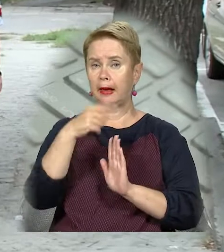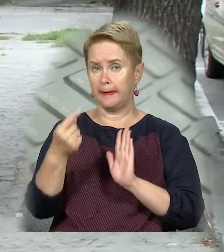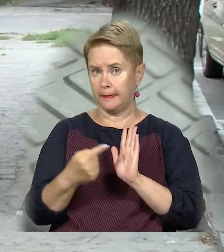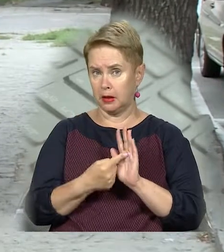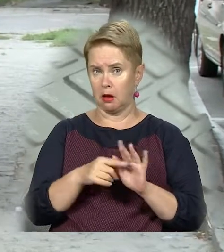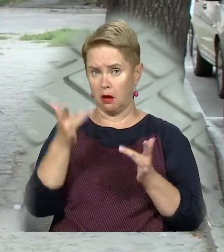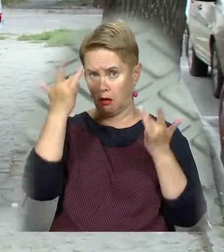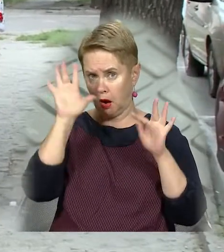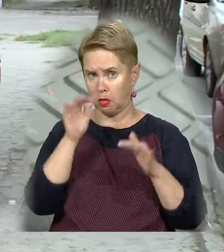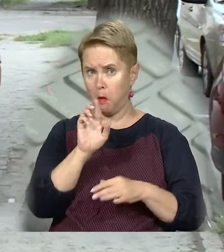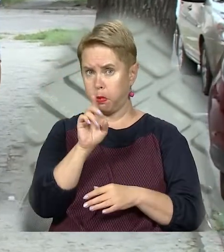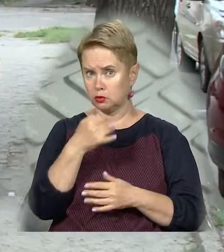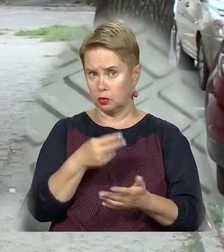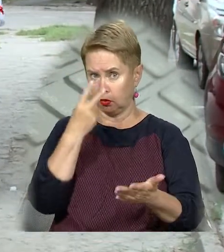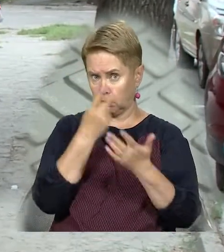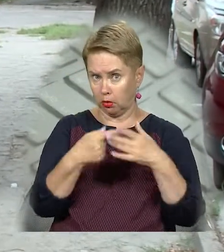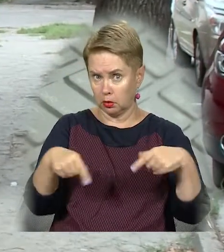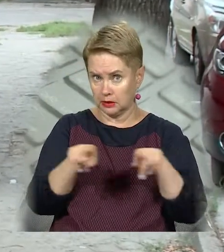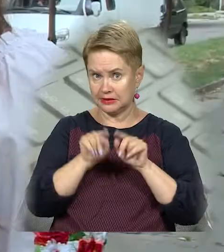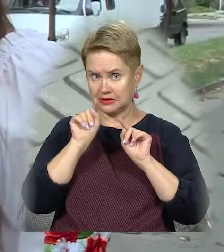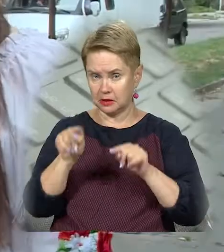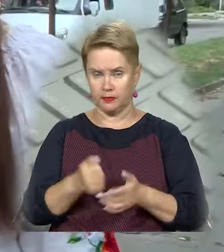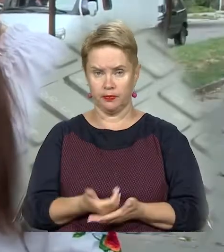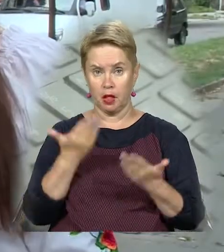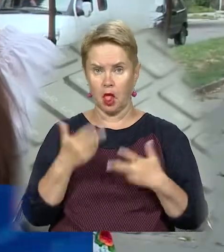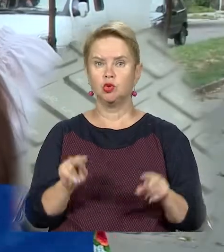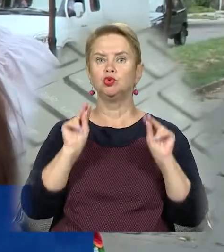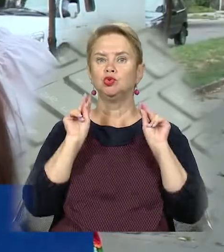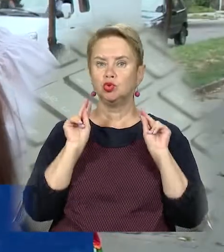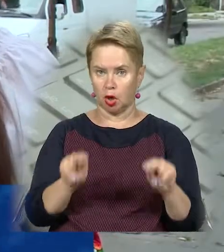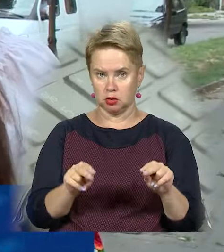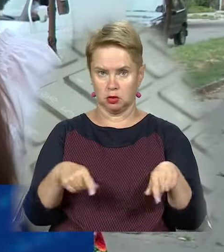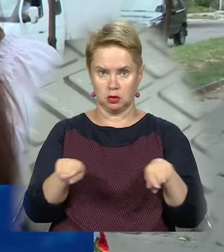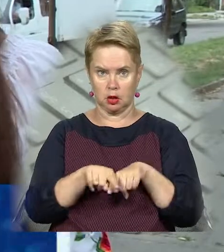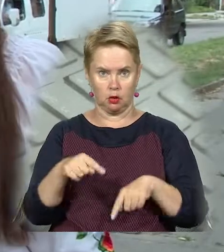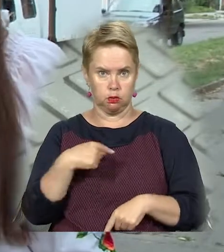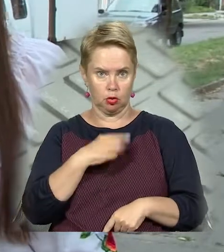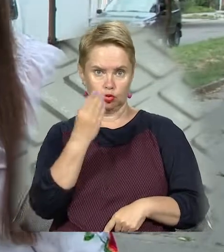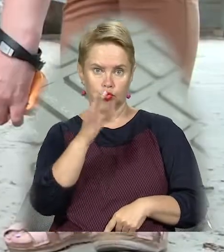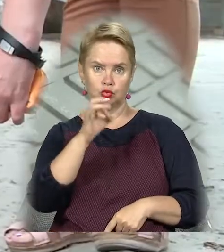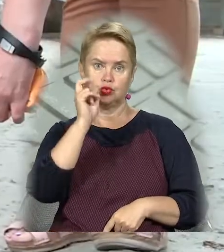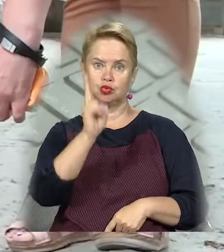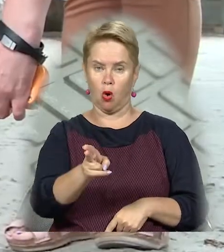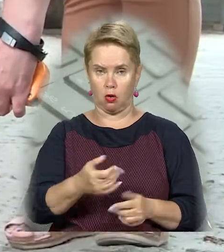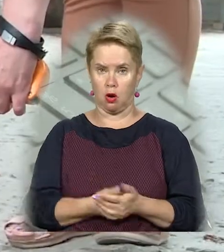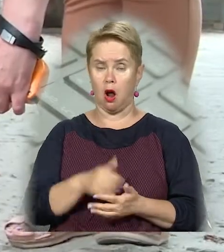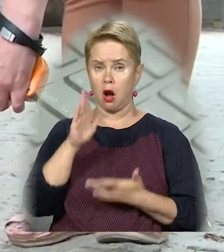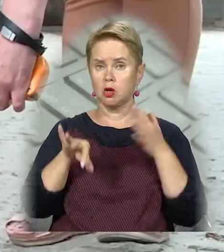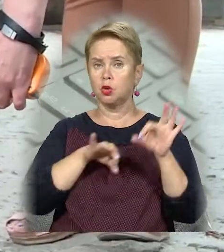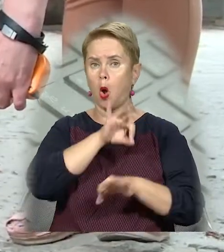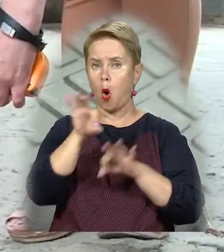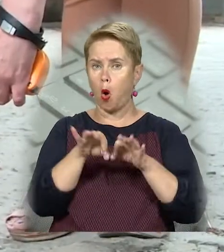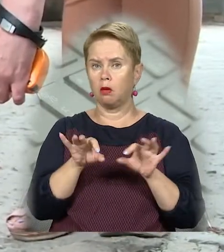міста. Аж раптом на Бородинській побачила ось це. Якщо чесно, був такий трохи шок. Разом з